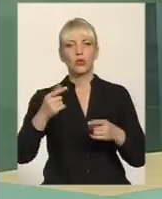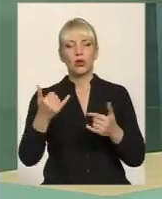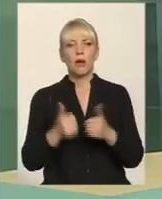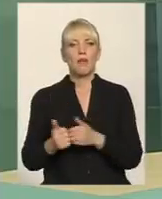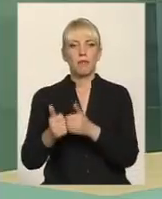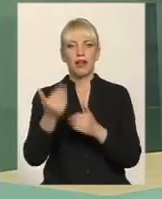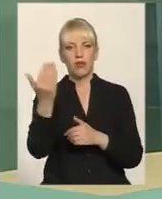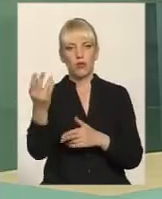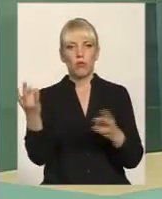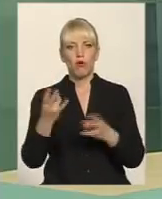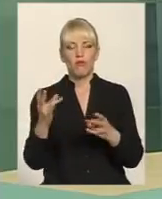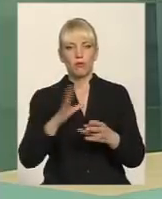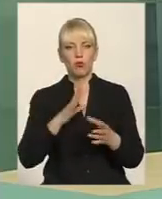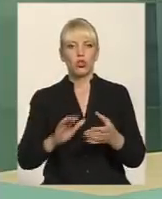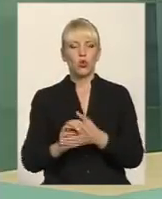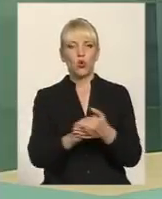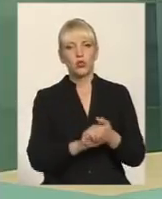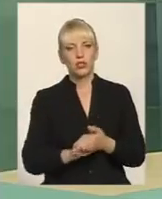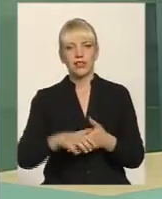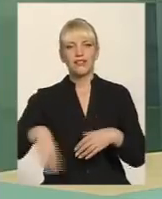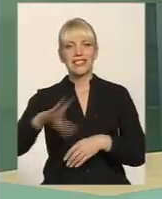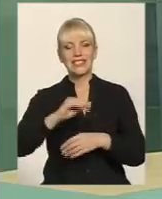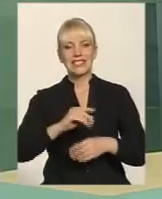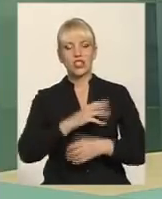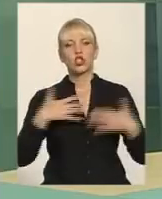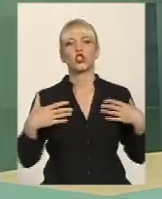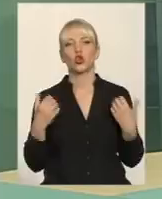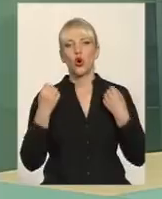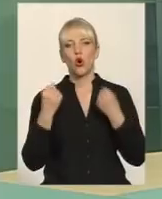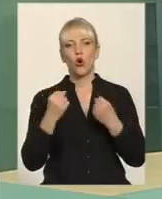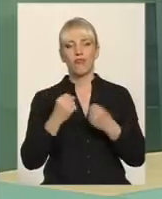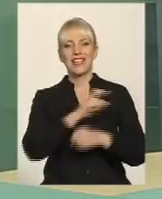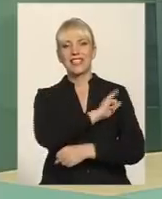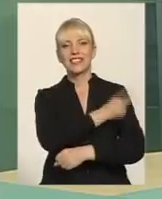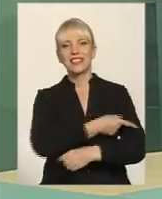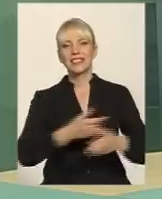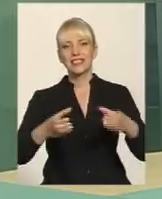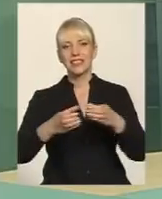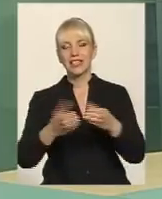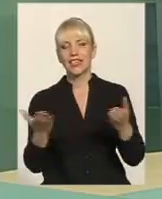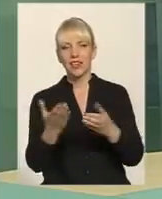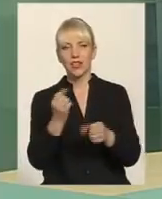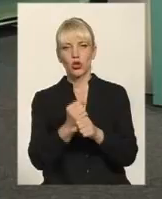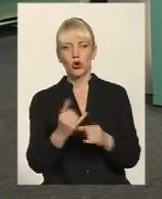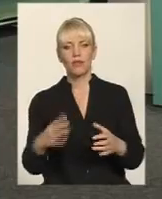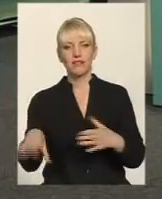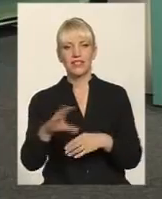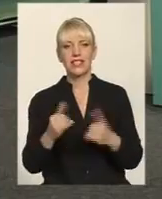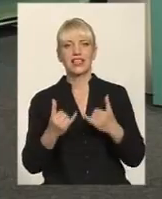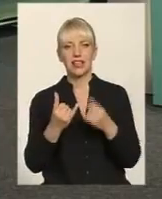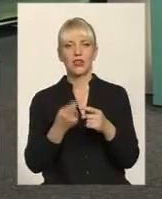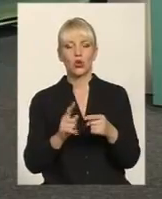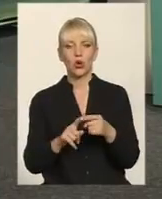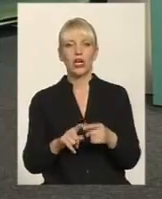має відбуватись вся консолідація усіх прогресивних і здорових сил, які українських сил, які Україну зберегти хочуть. І роблять це для цього. Не лише співають